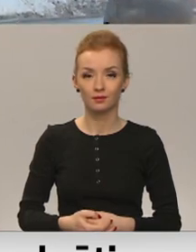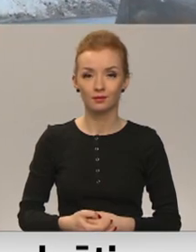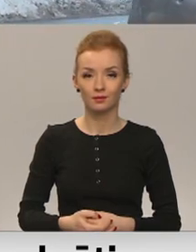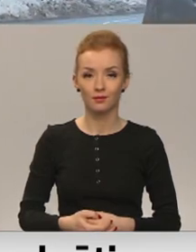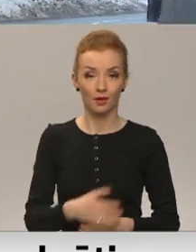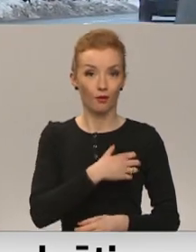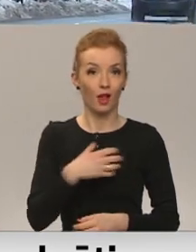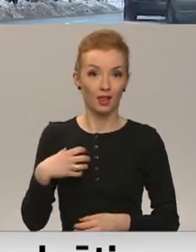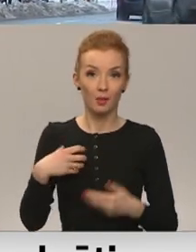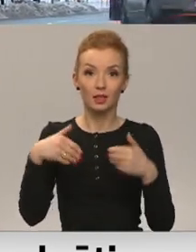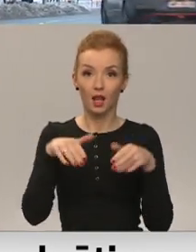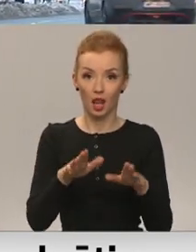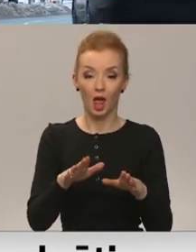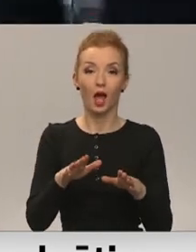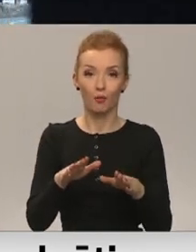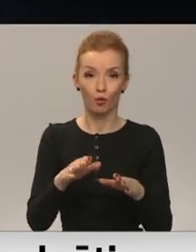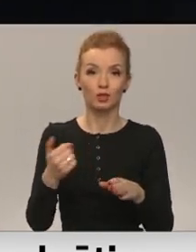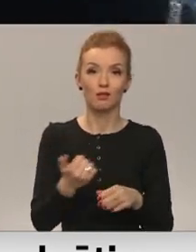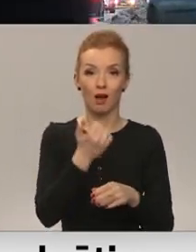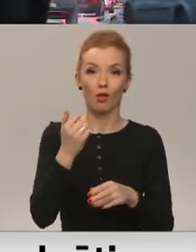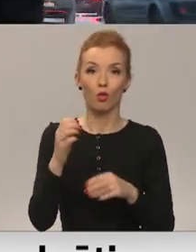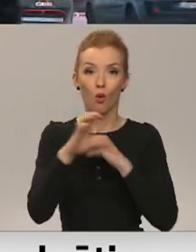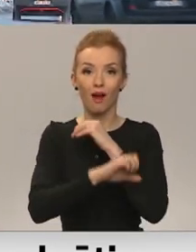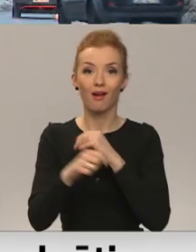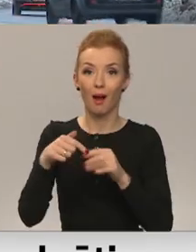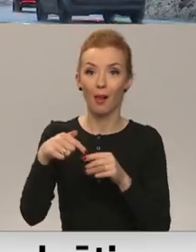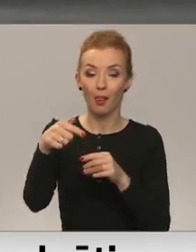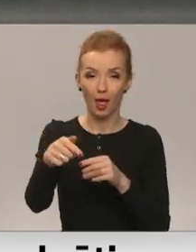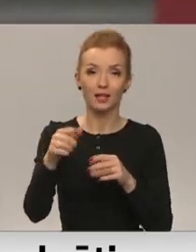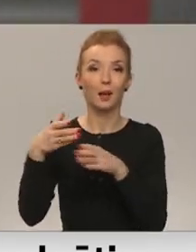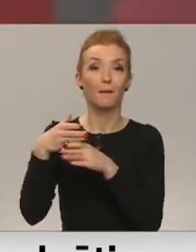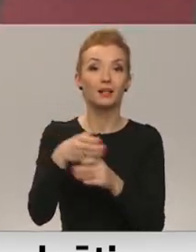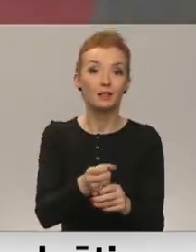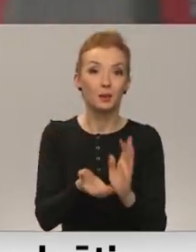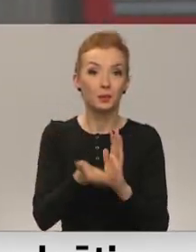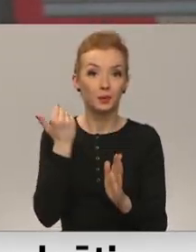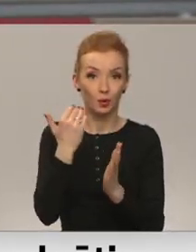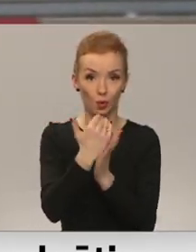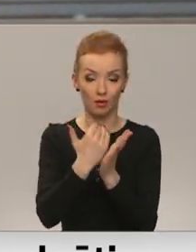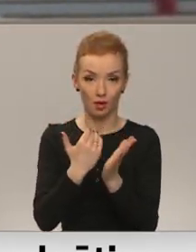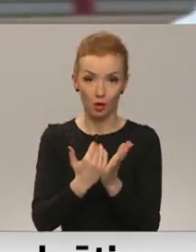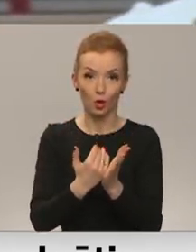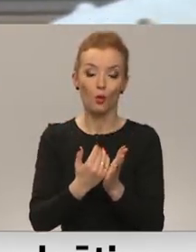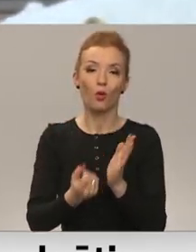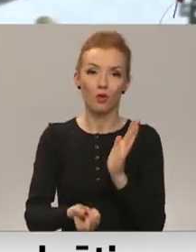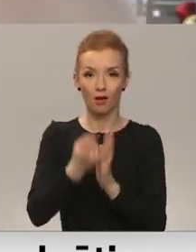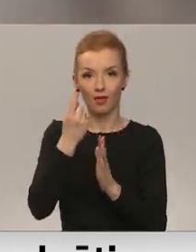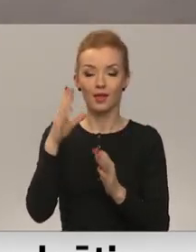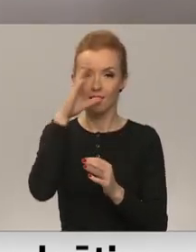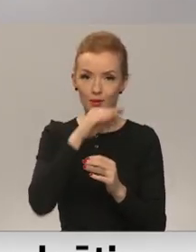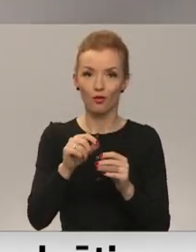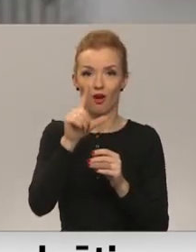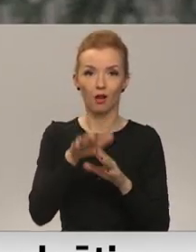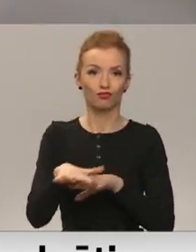Valdības lēmumas gada izskaņas svētku laikā samazināt aksevišķas Covid-19 ierobežojumus, pavarot plašākus pulcēšanās